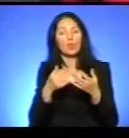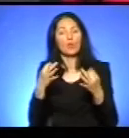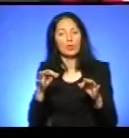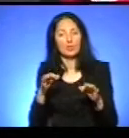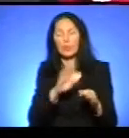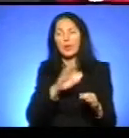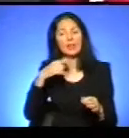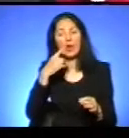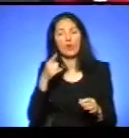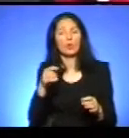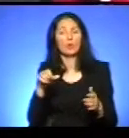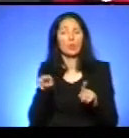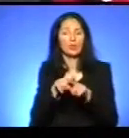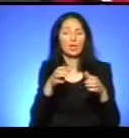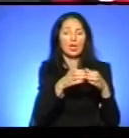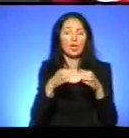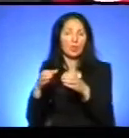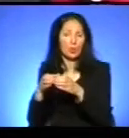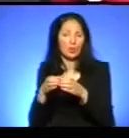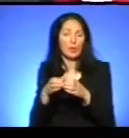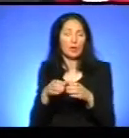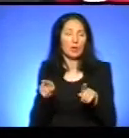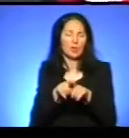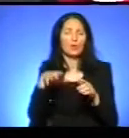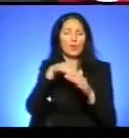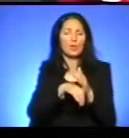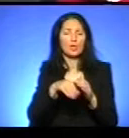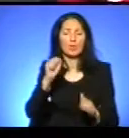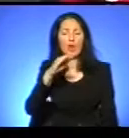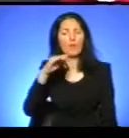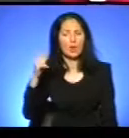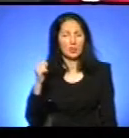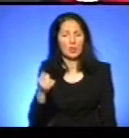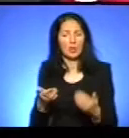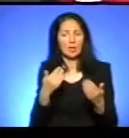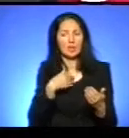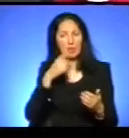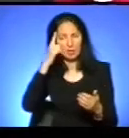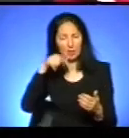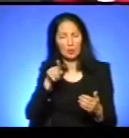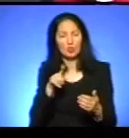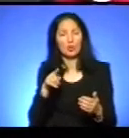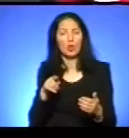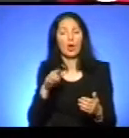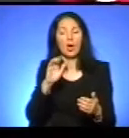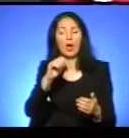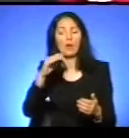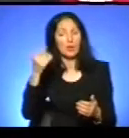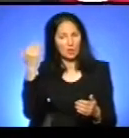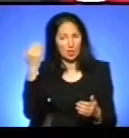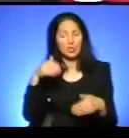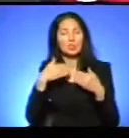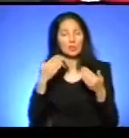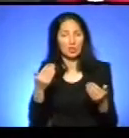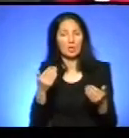Тобто воїнів-афганців це те стосується? Так, це стосується, але наскільки я володію інформацією, що вони зверталися ще раніше, як тільки